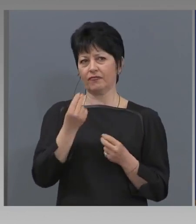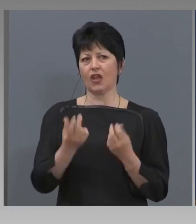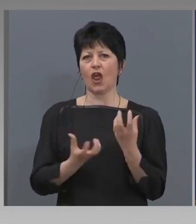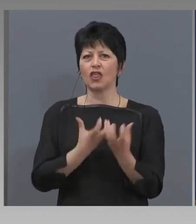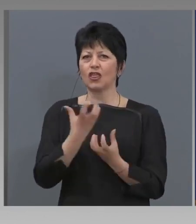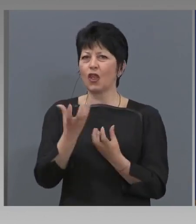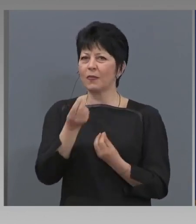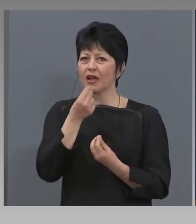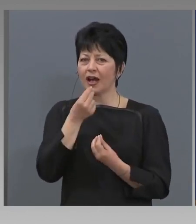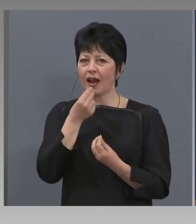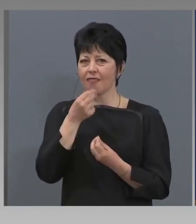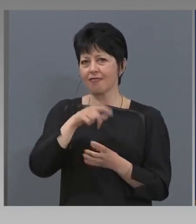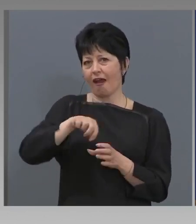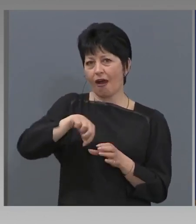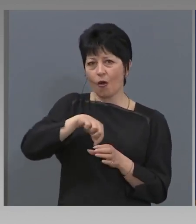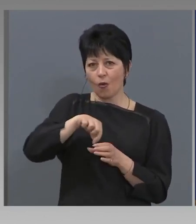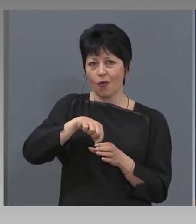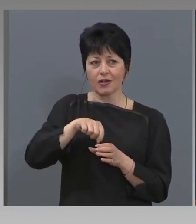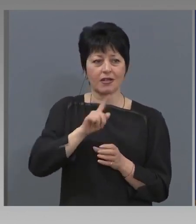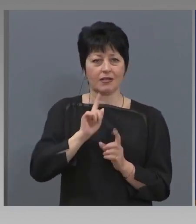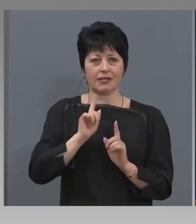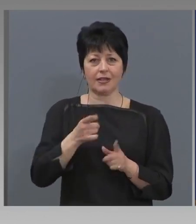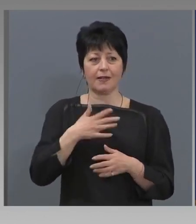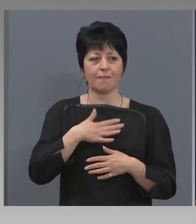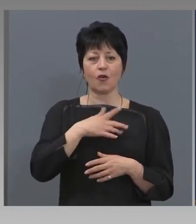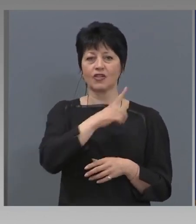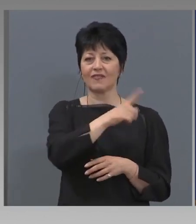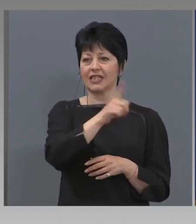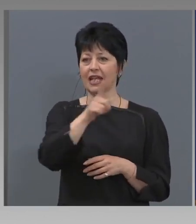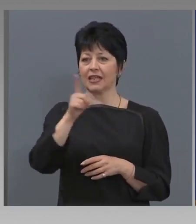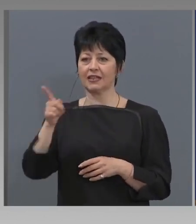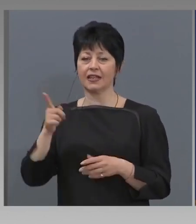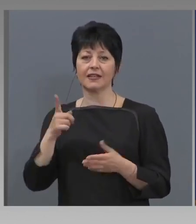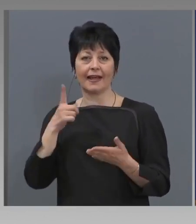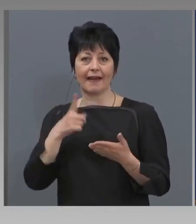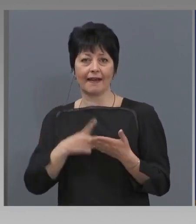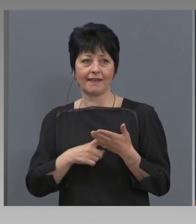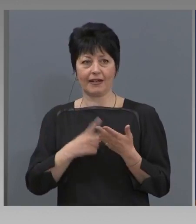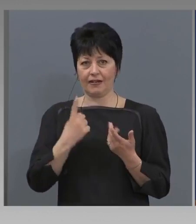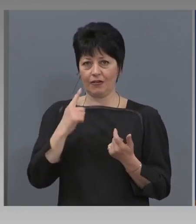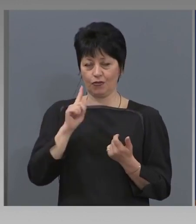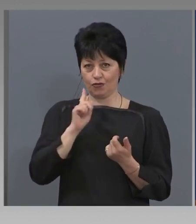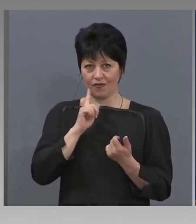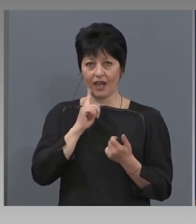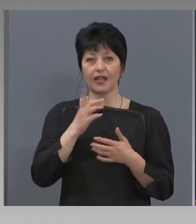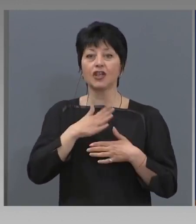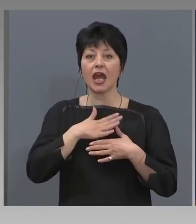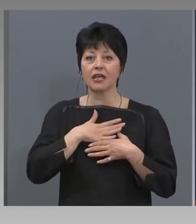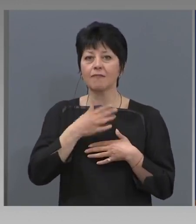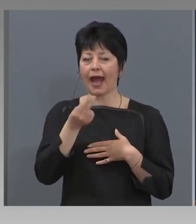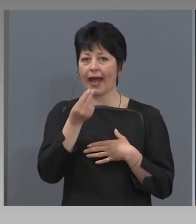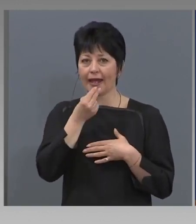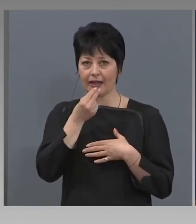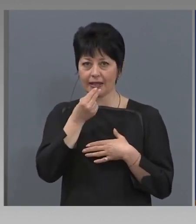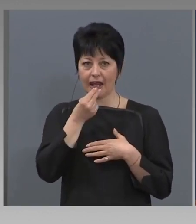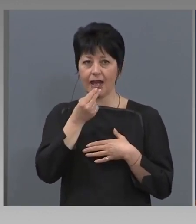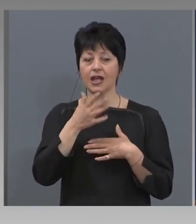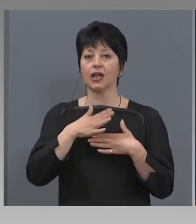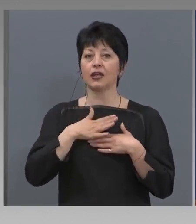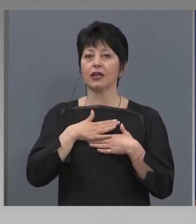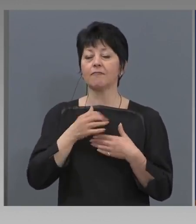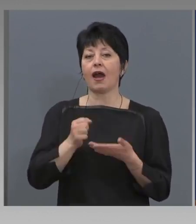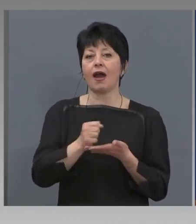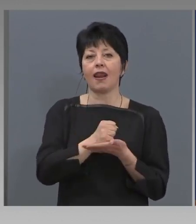кухни, за да може всеки един да сме гарантирали човек, че има храна, има